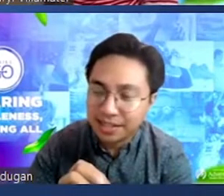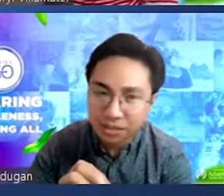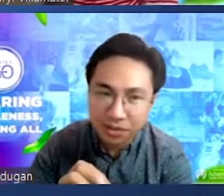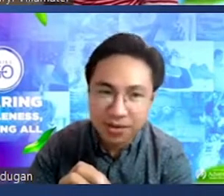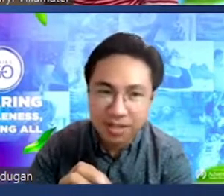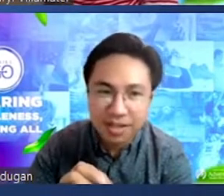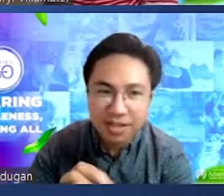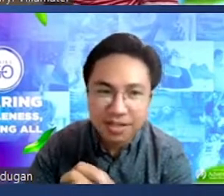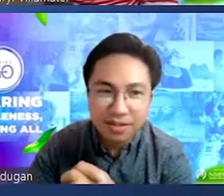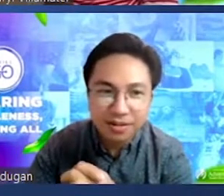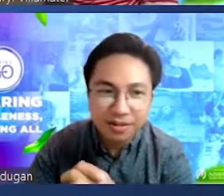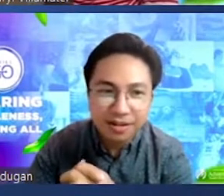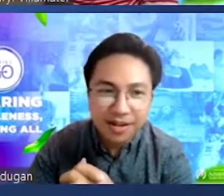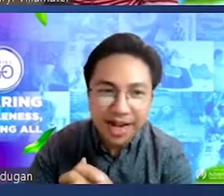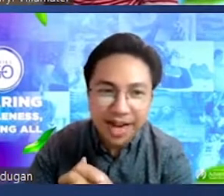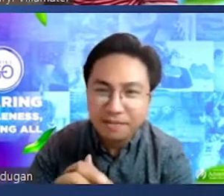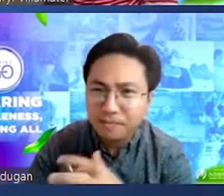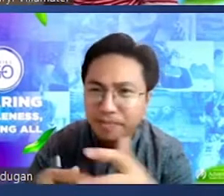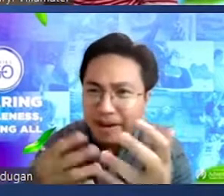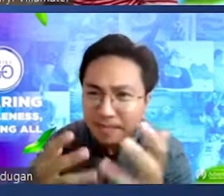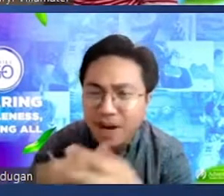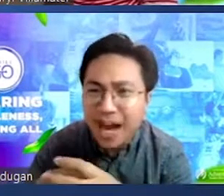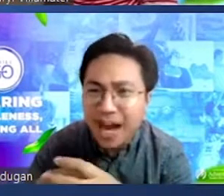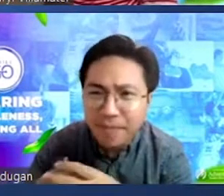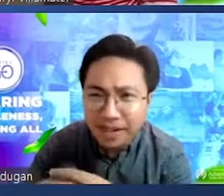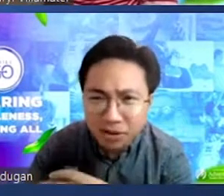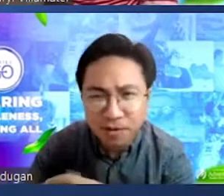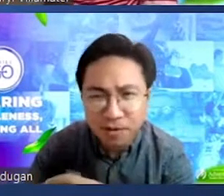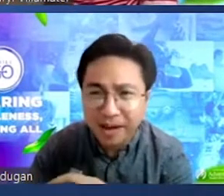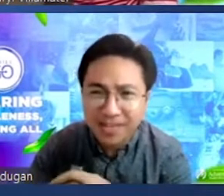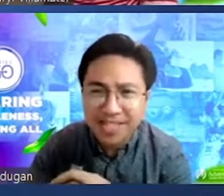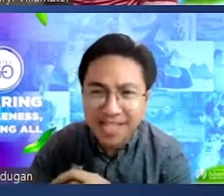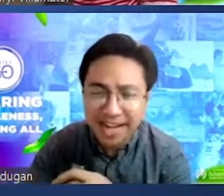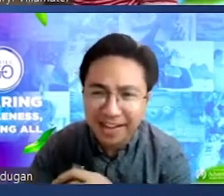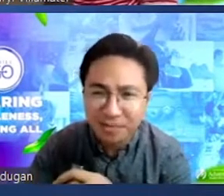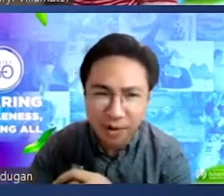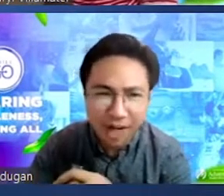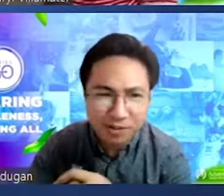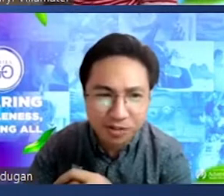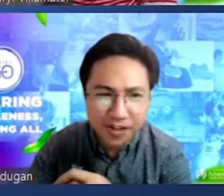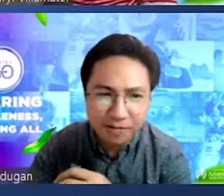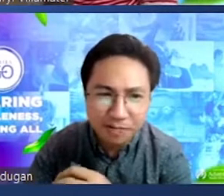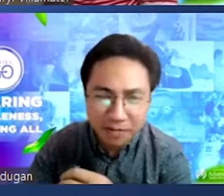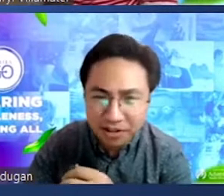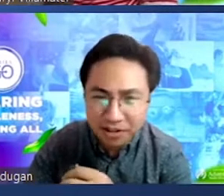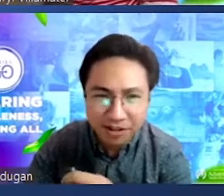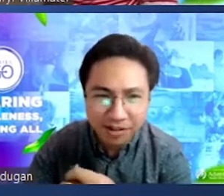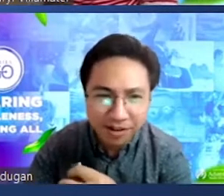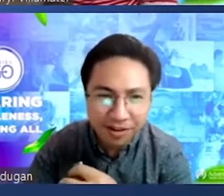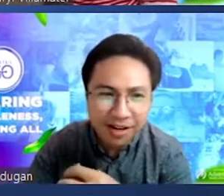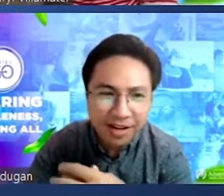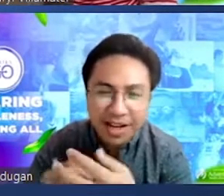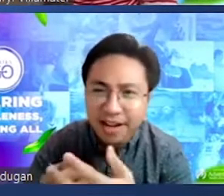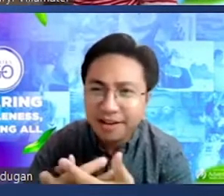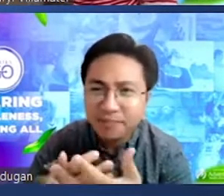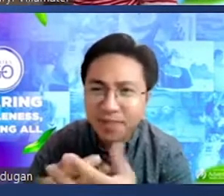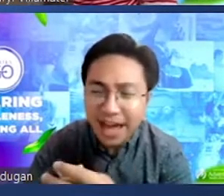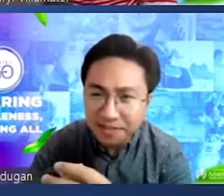Diyos so makaka affect po ba yun sa ating kalusugan maybe Dr.